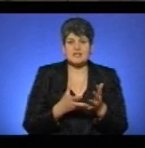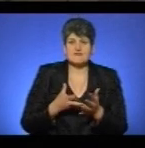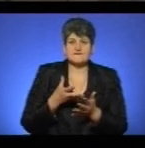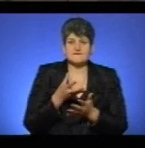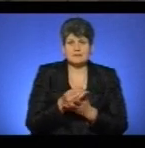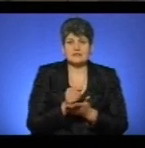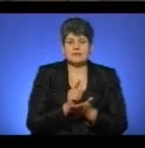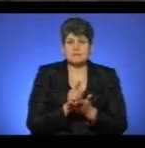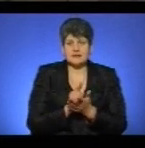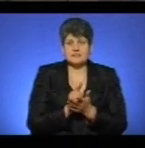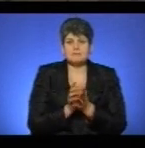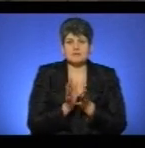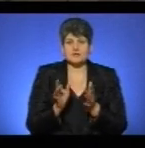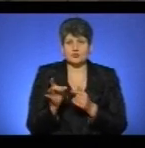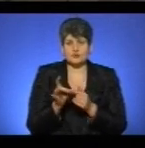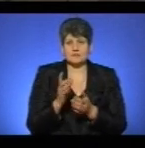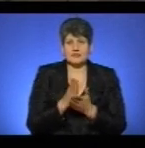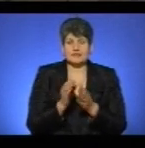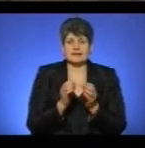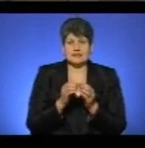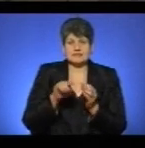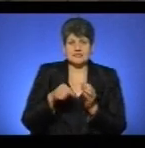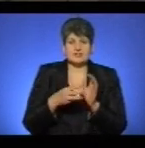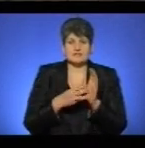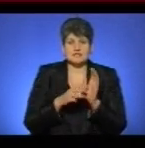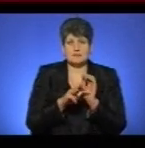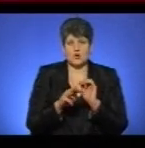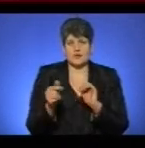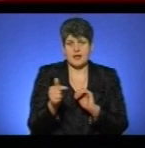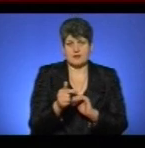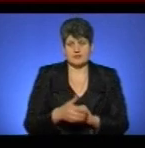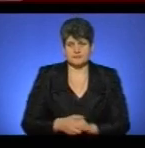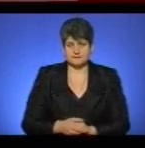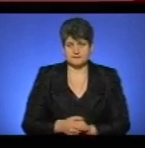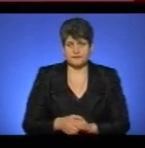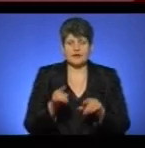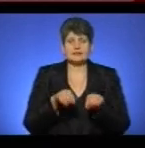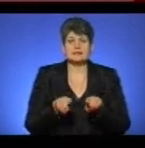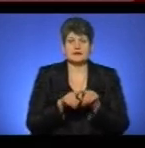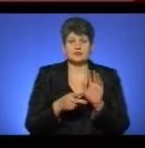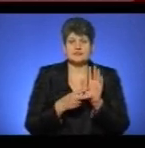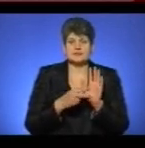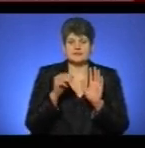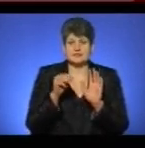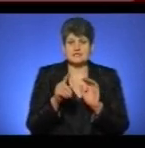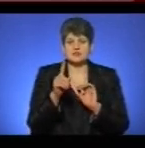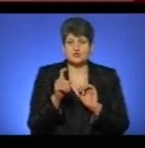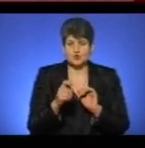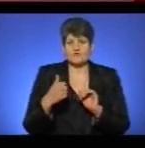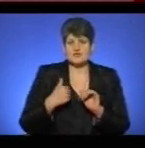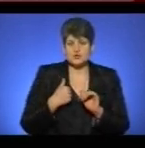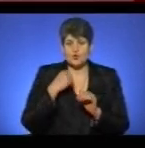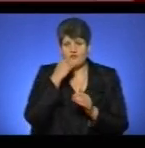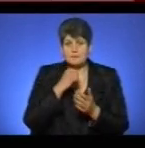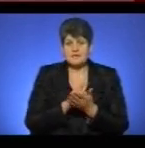пенсії підвищених розмірах становить 10,8 мільйона гривень. Також 7100 військових пенсіонерів